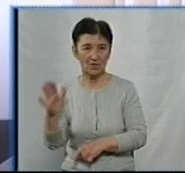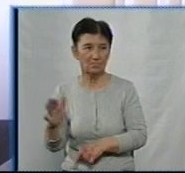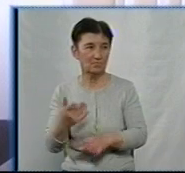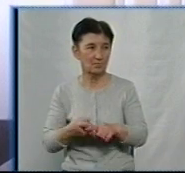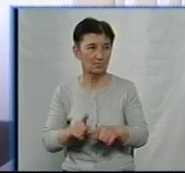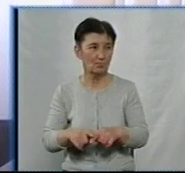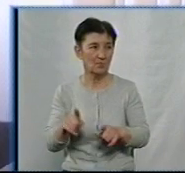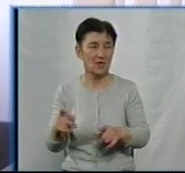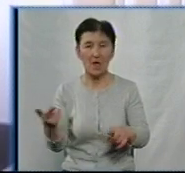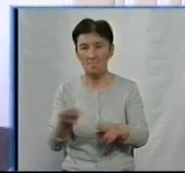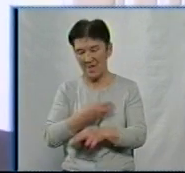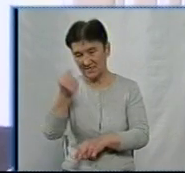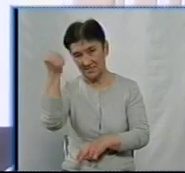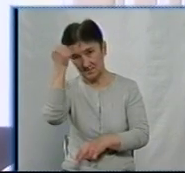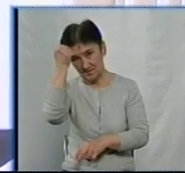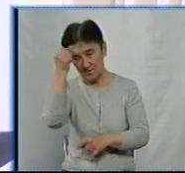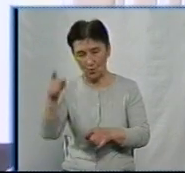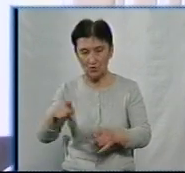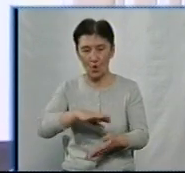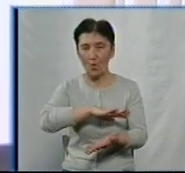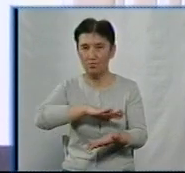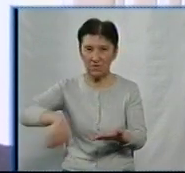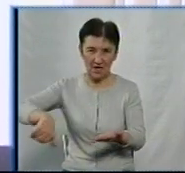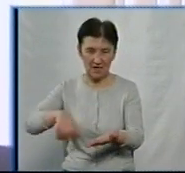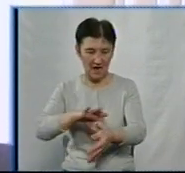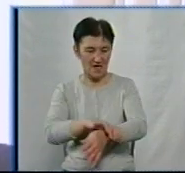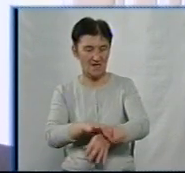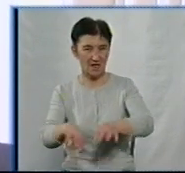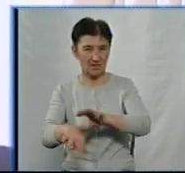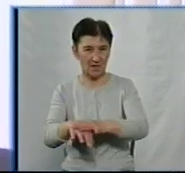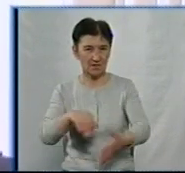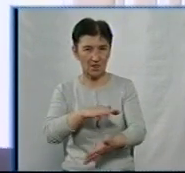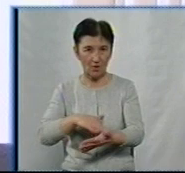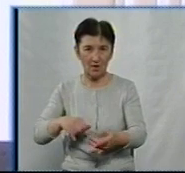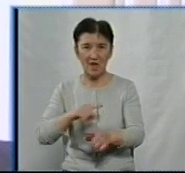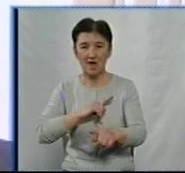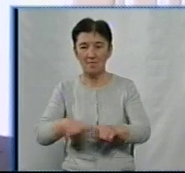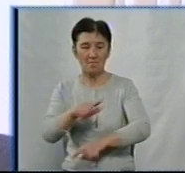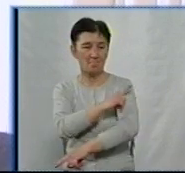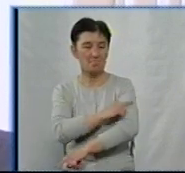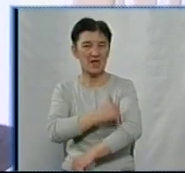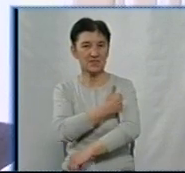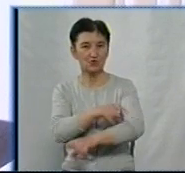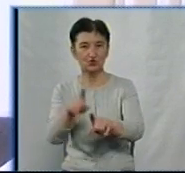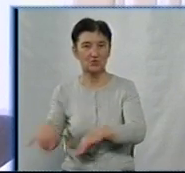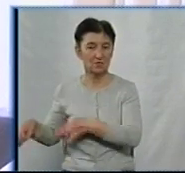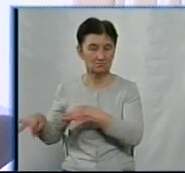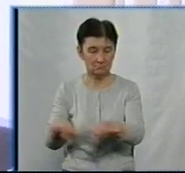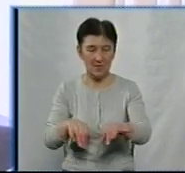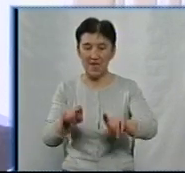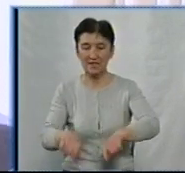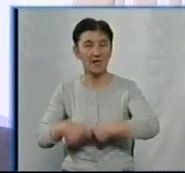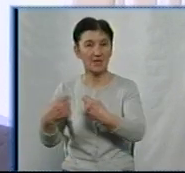лежить без свідомості. З нього знали кайданки, надали медичну допомогу. Працівники пригадили, що такої медичної допомоги, надавали йому медичну